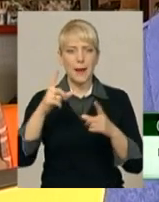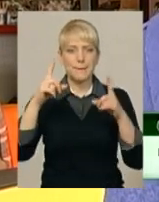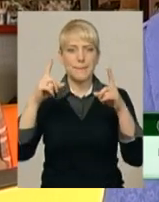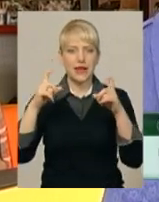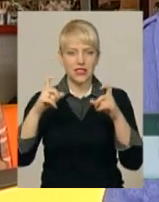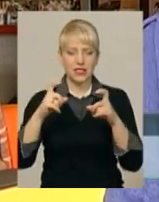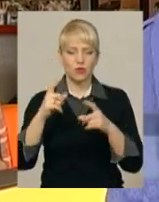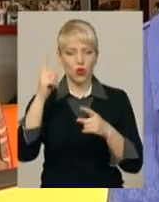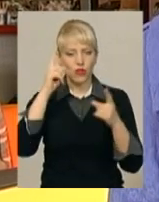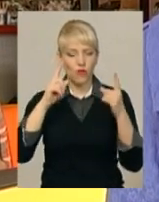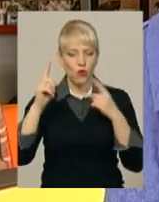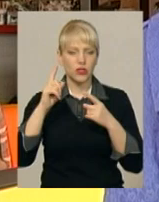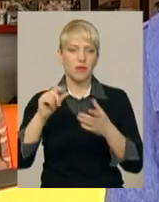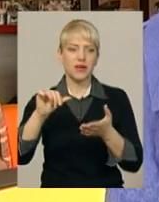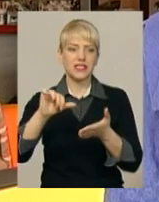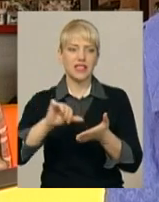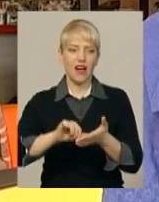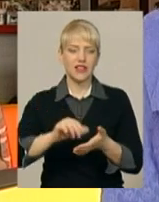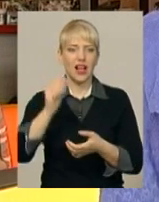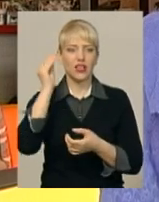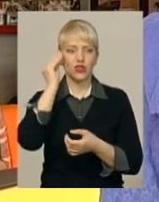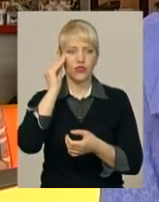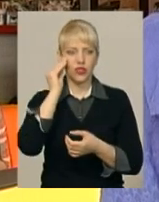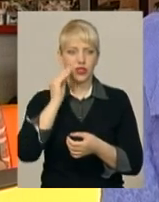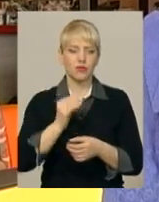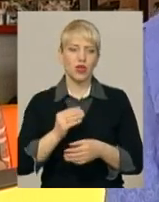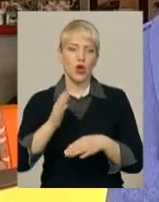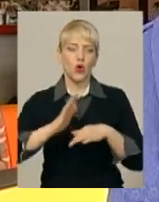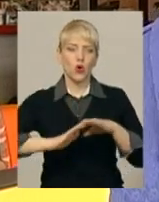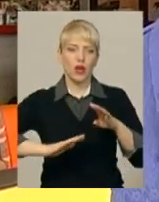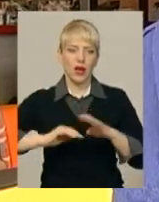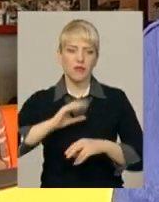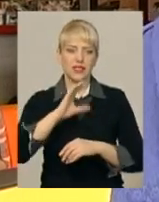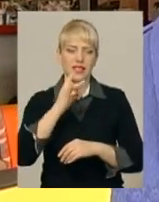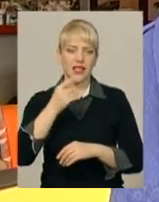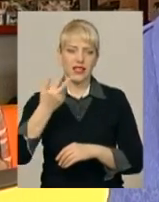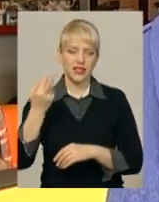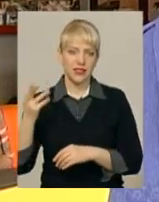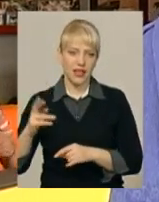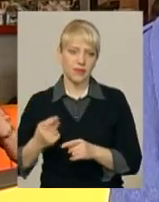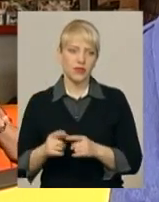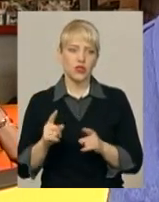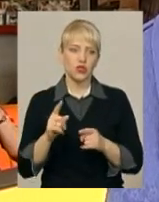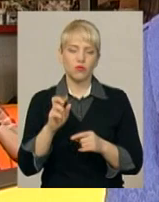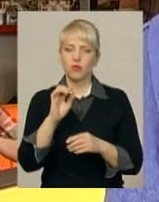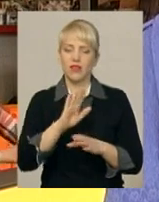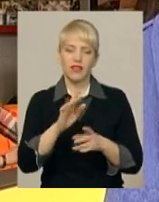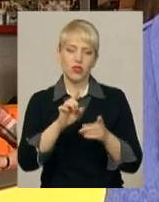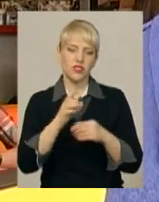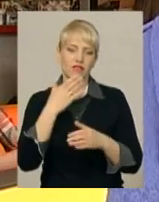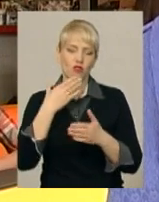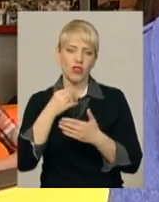руками талановитого фотографа Сергія. Тому, власне, чому б не долучитися хоча б своїм обличчям до такого